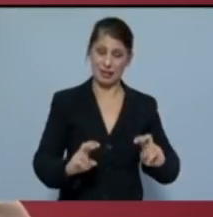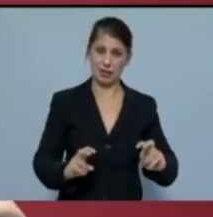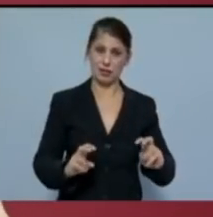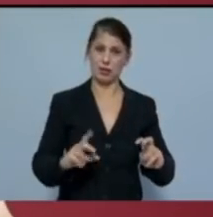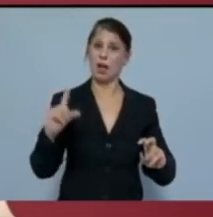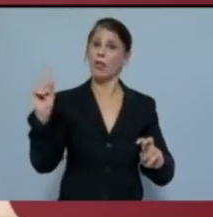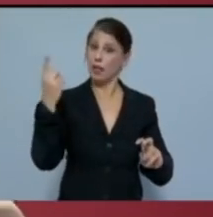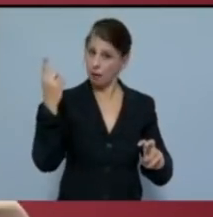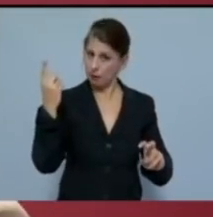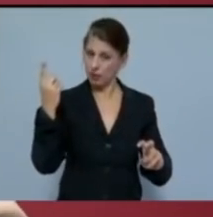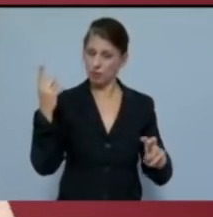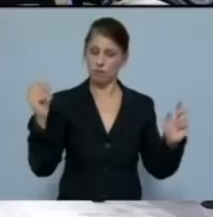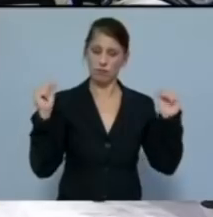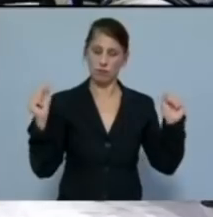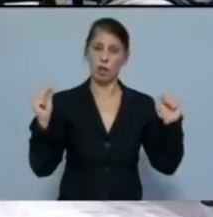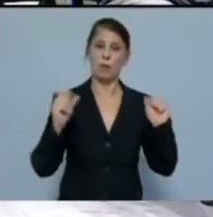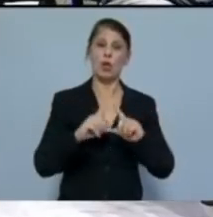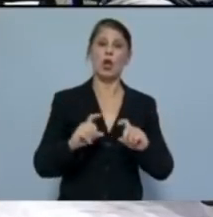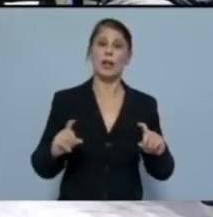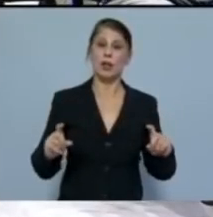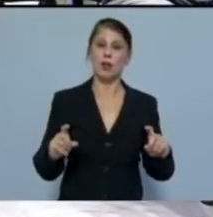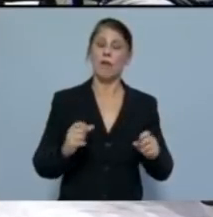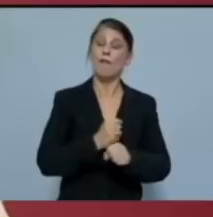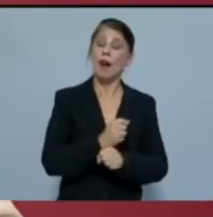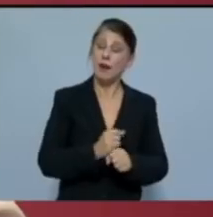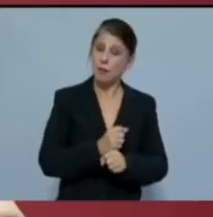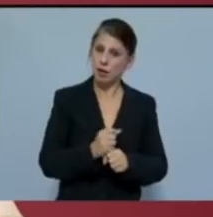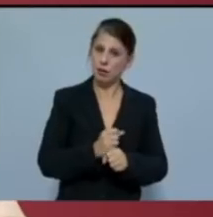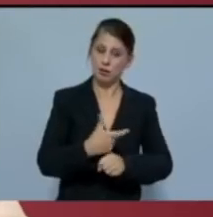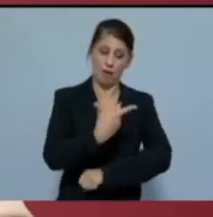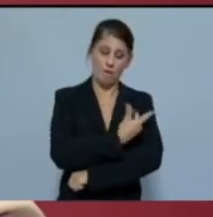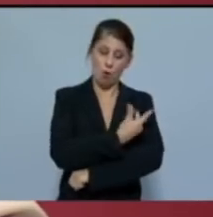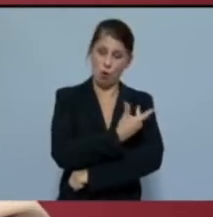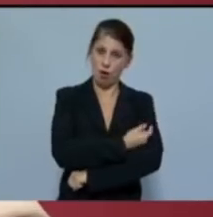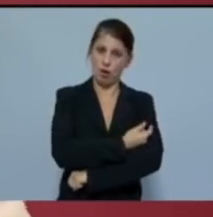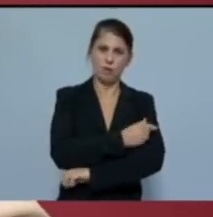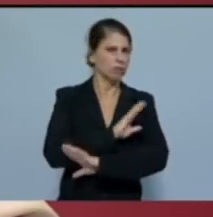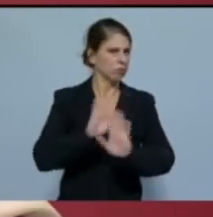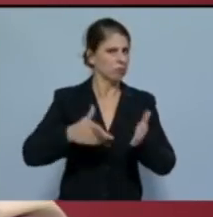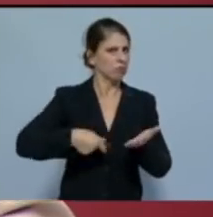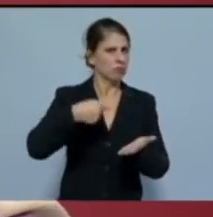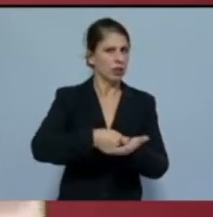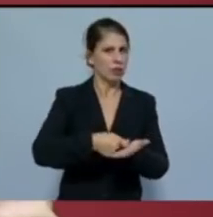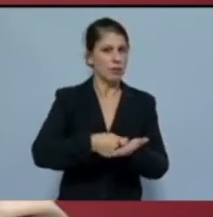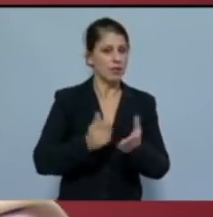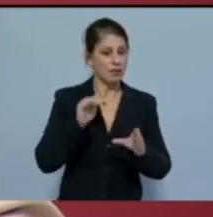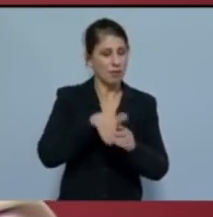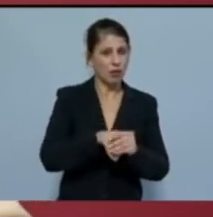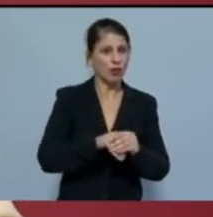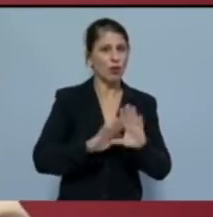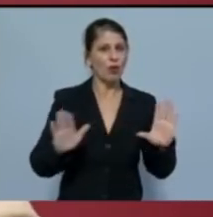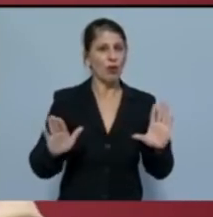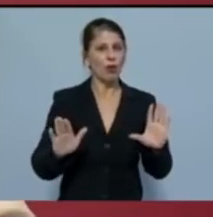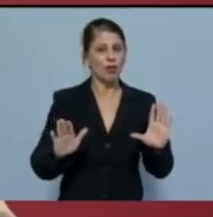οι θεραπείες, υγειονομικό υλικό, φάρμακα, εμβόλια, χωρίς πληρωμές, συμμετοχή, χωρίς